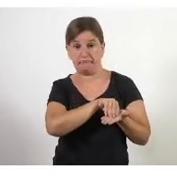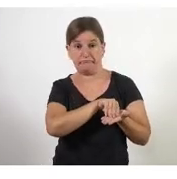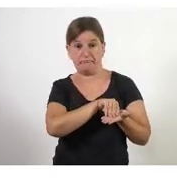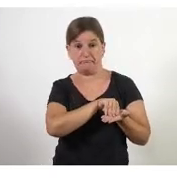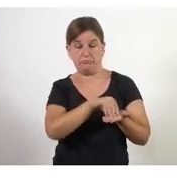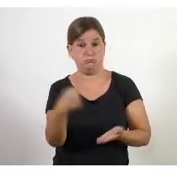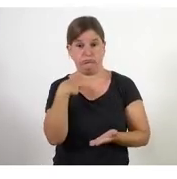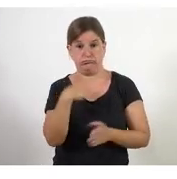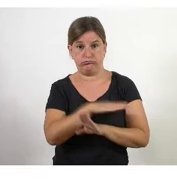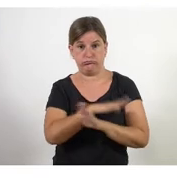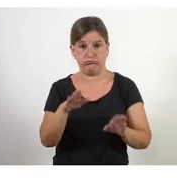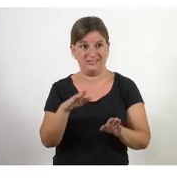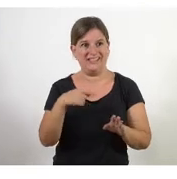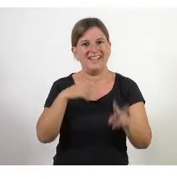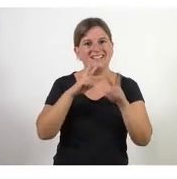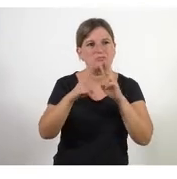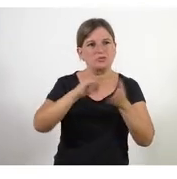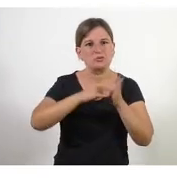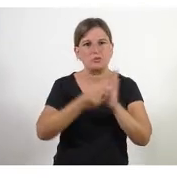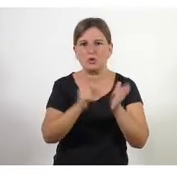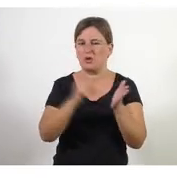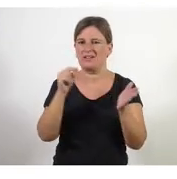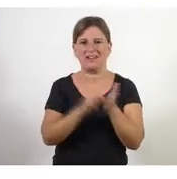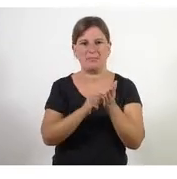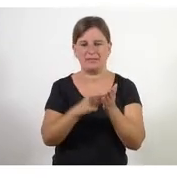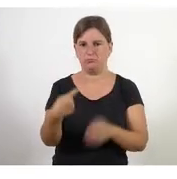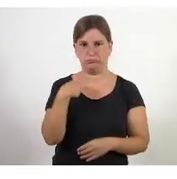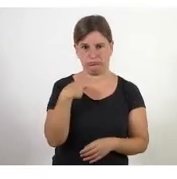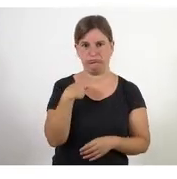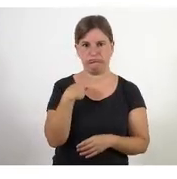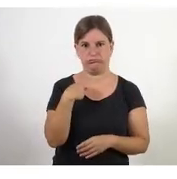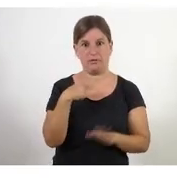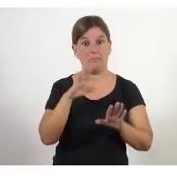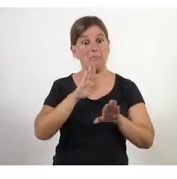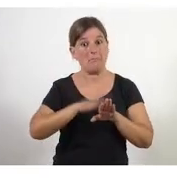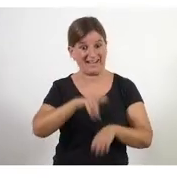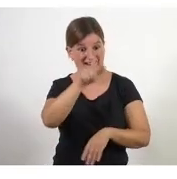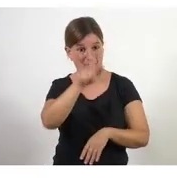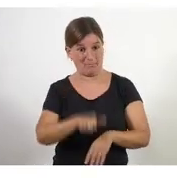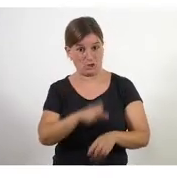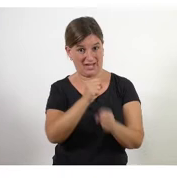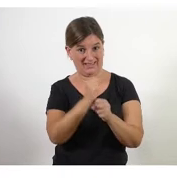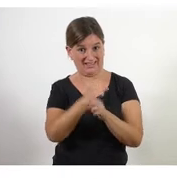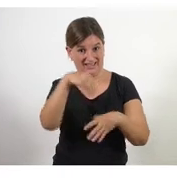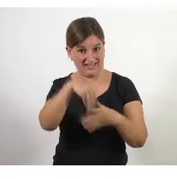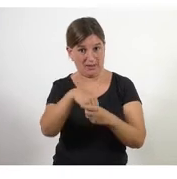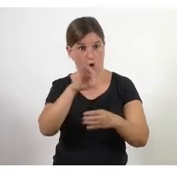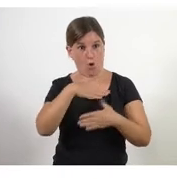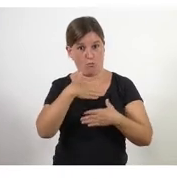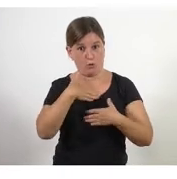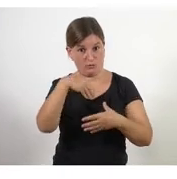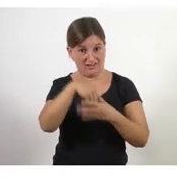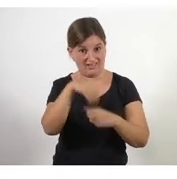la capacitat de respondre ràpidament però perquè aquella persona pugui prendre decisions i canviar